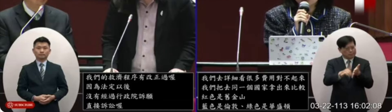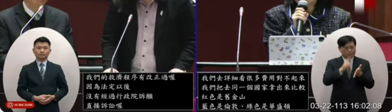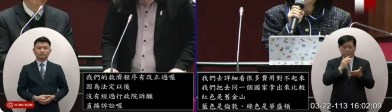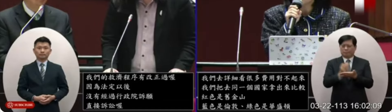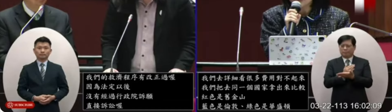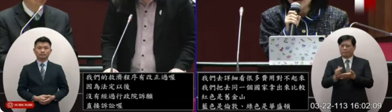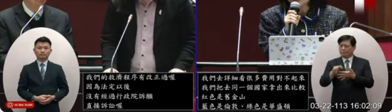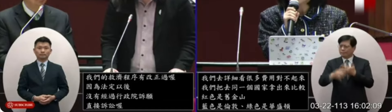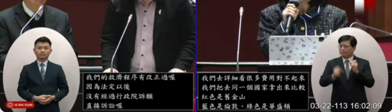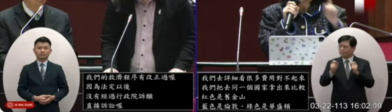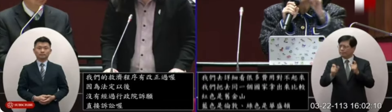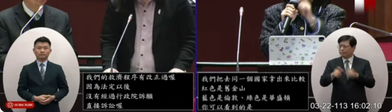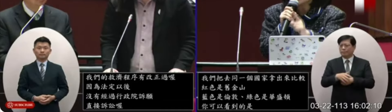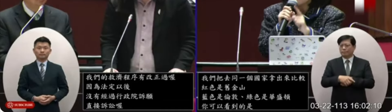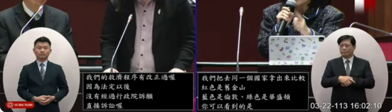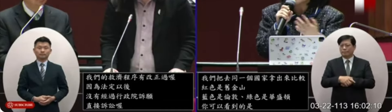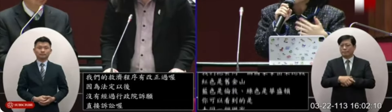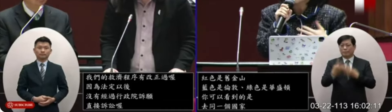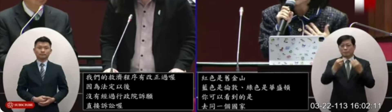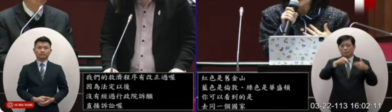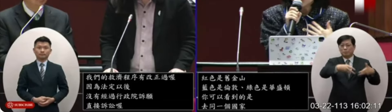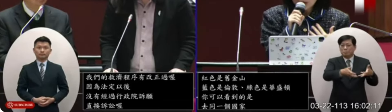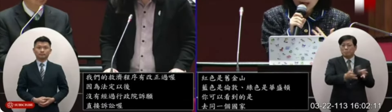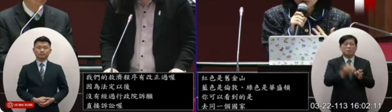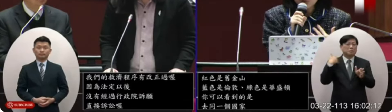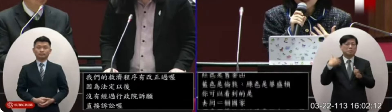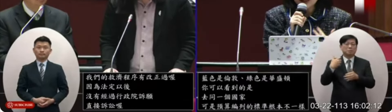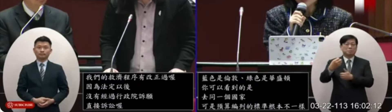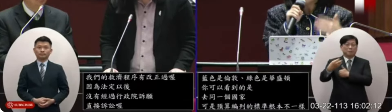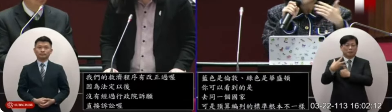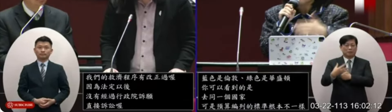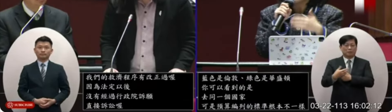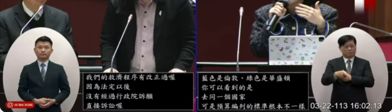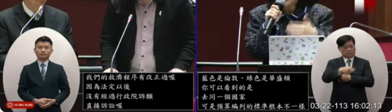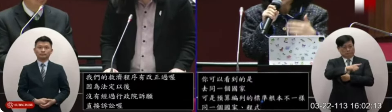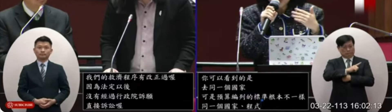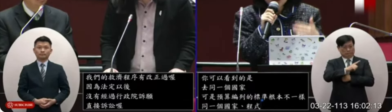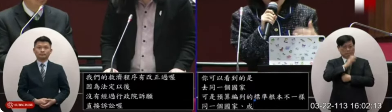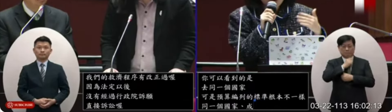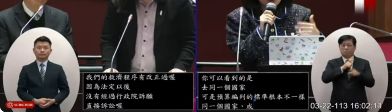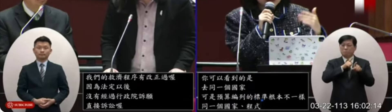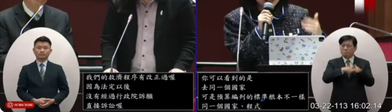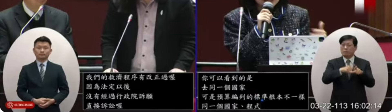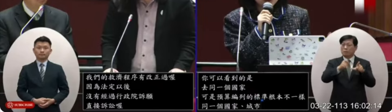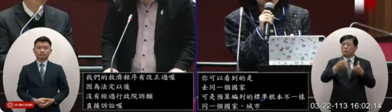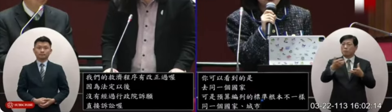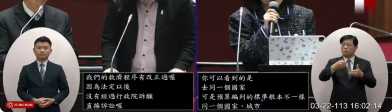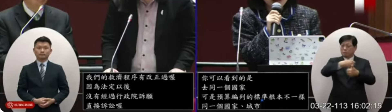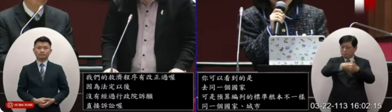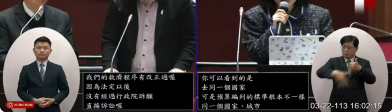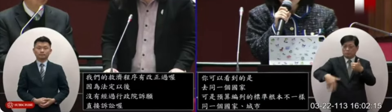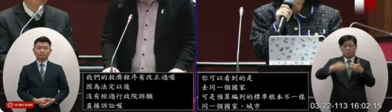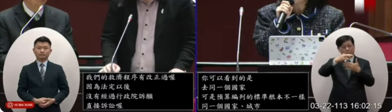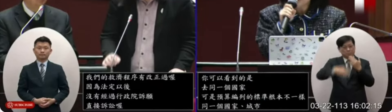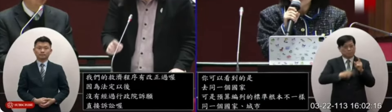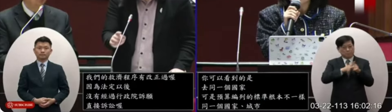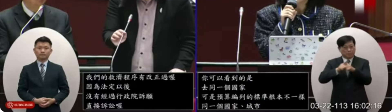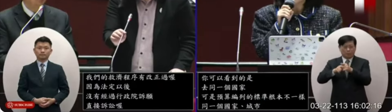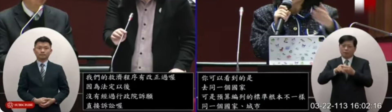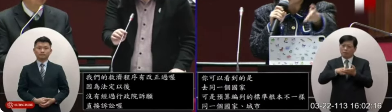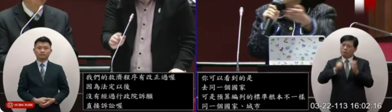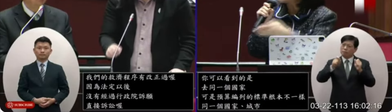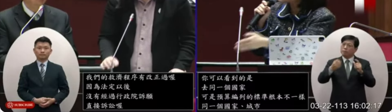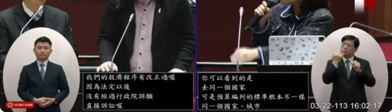算評估標準是不一樣的跟數位發展部之前所告訴我們的你們是按照公務體系去編列